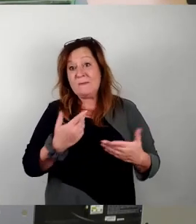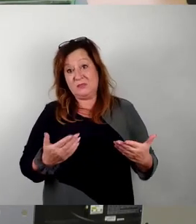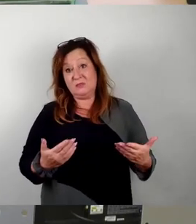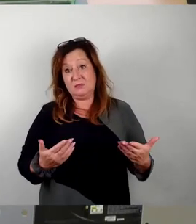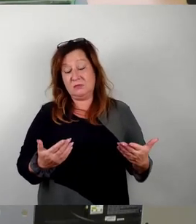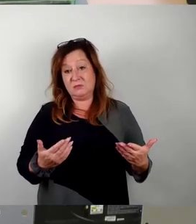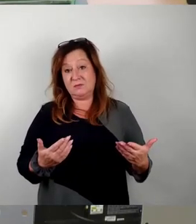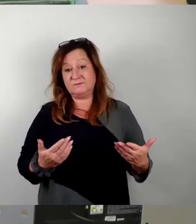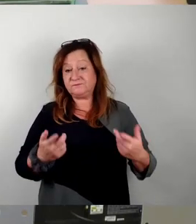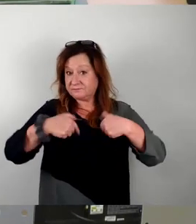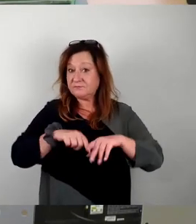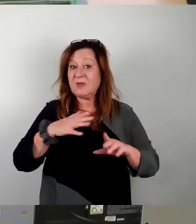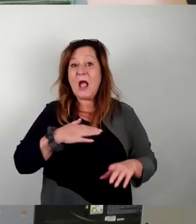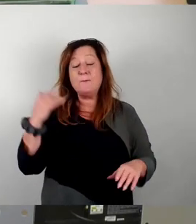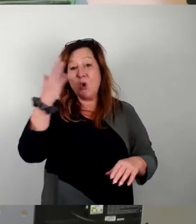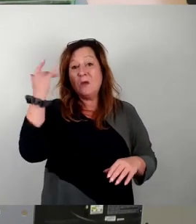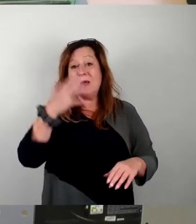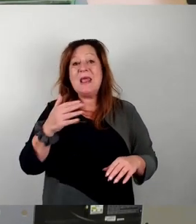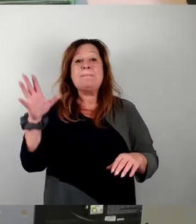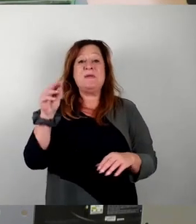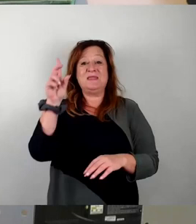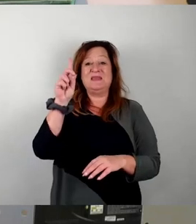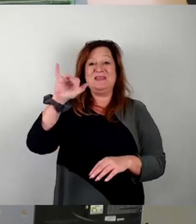Wir haben überlegt, was wir mit dem Dissidentenantrag machen.